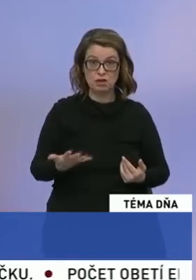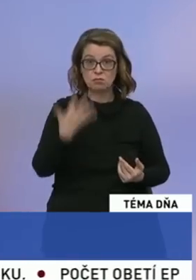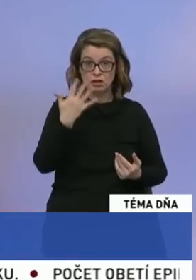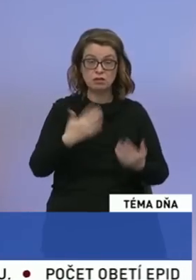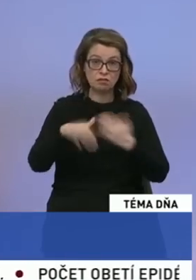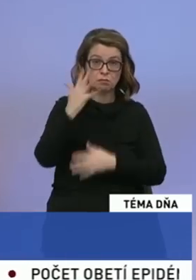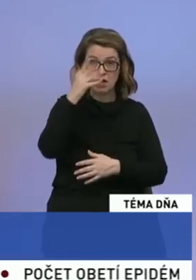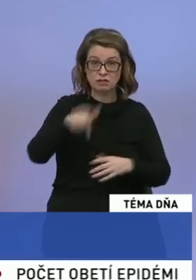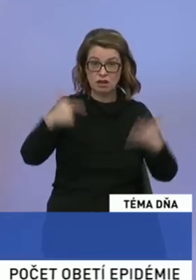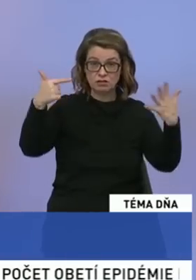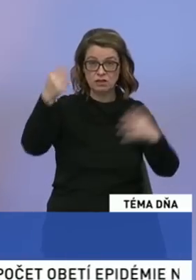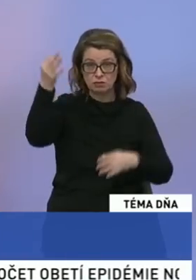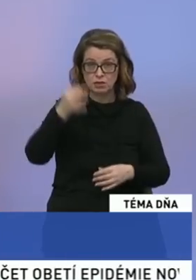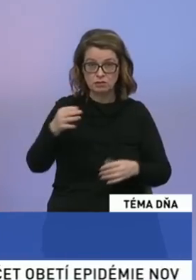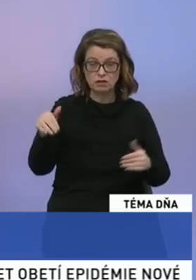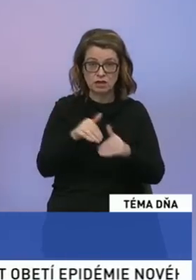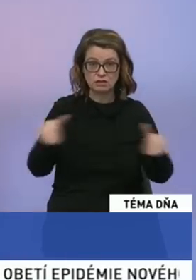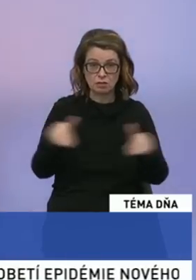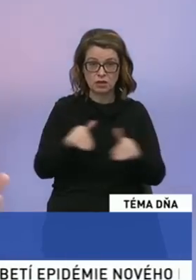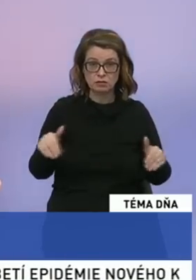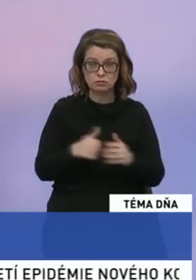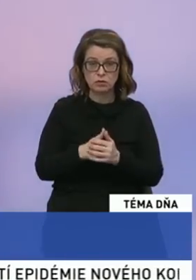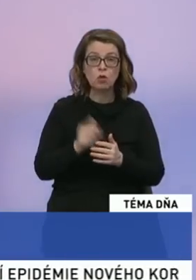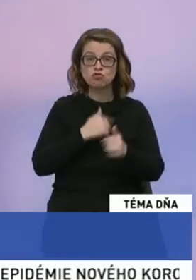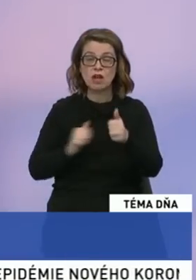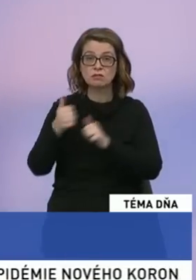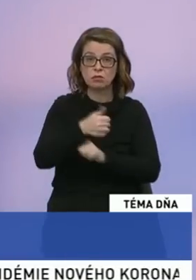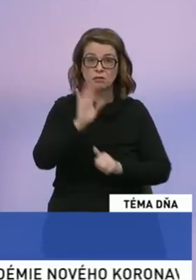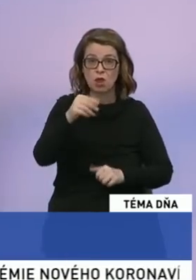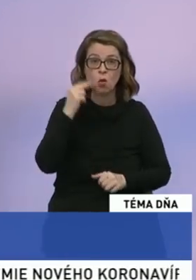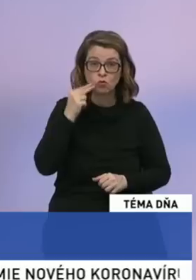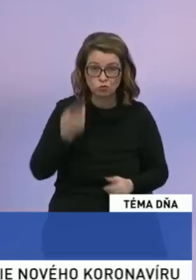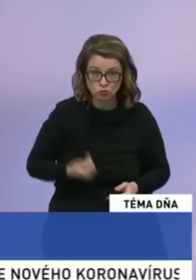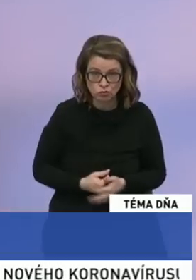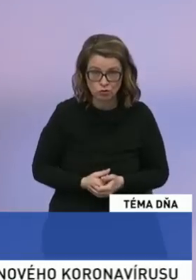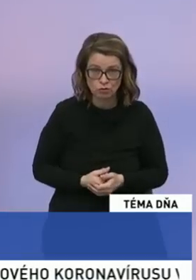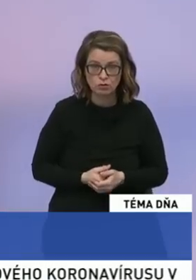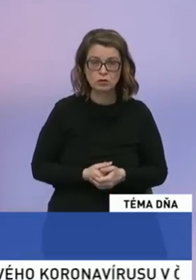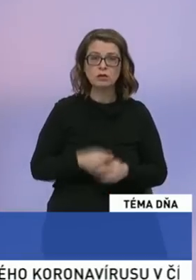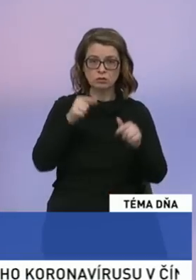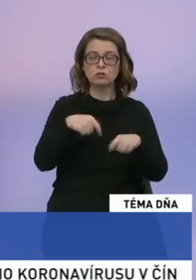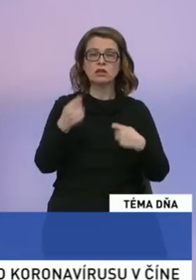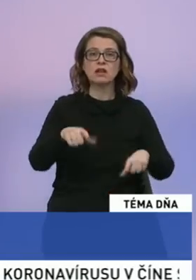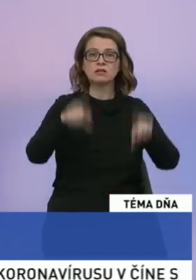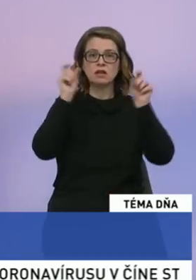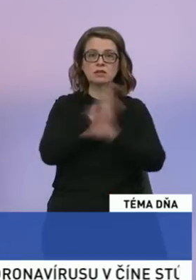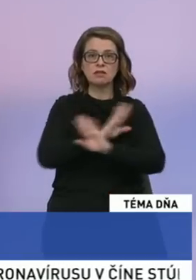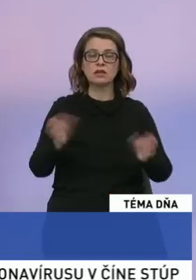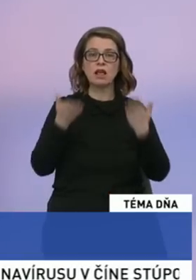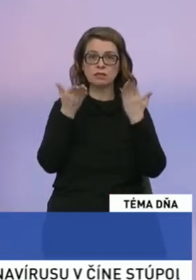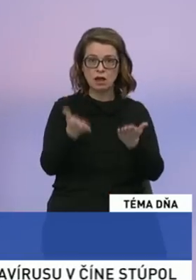,7% nezamestnanosťou, kde už nás predbáhlo aj Rumúnsko. Takže toto sa dá zastaviť denie tým, že